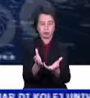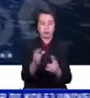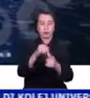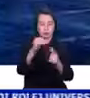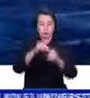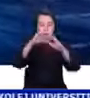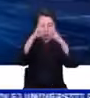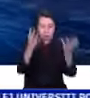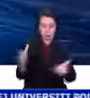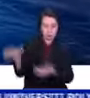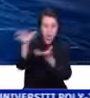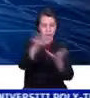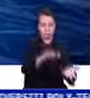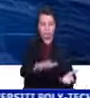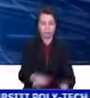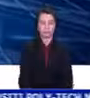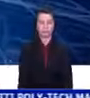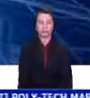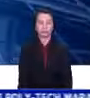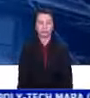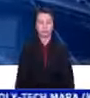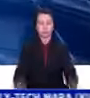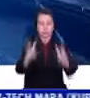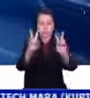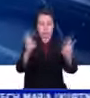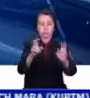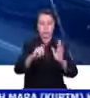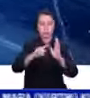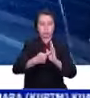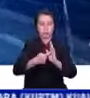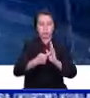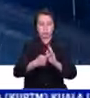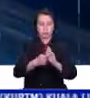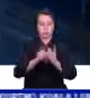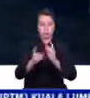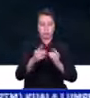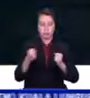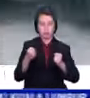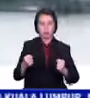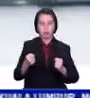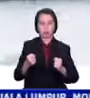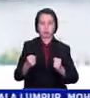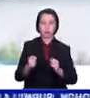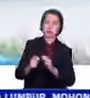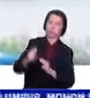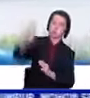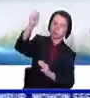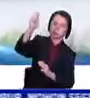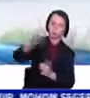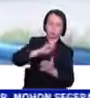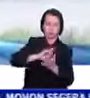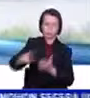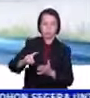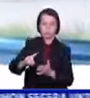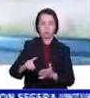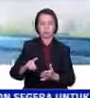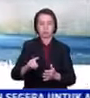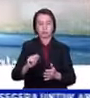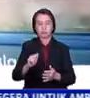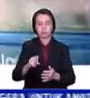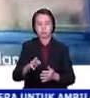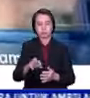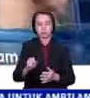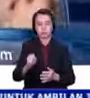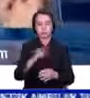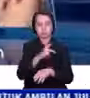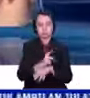chain. Pertemakan mula berdikit azam melangit. Minggu PKS Kebangsaan berlangsung dari